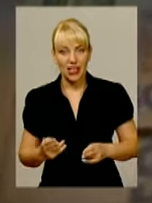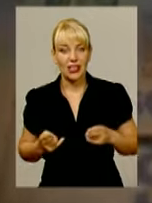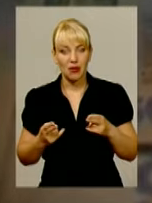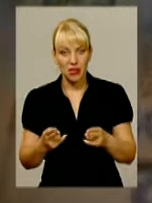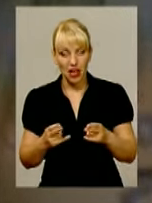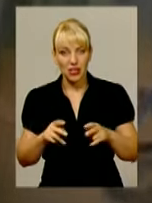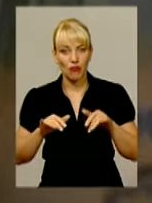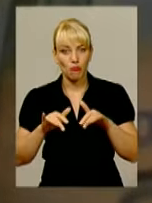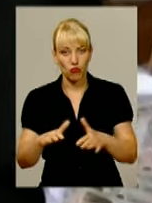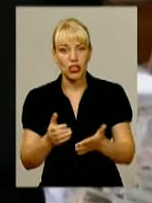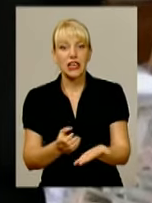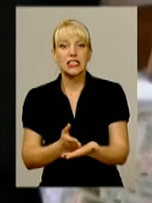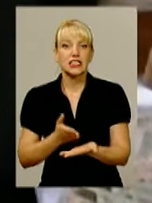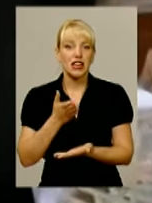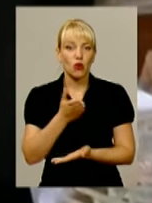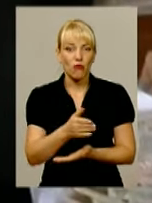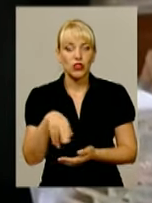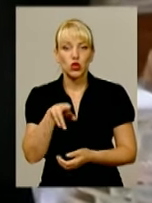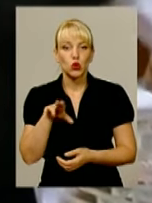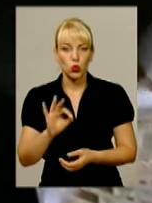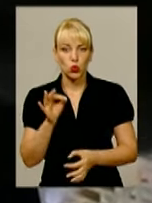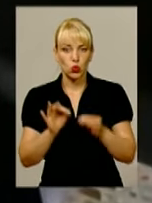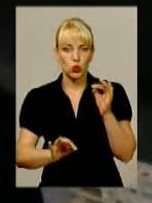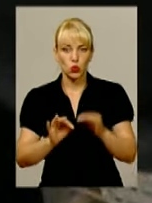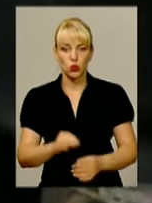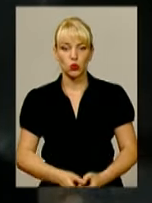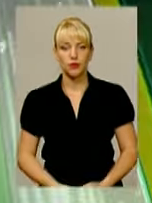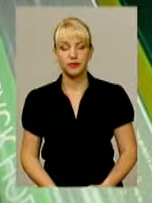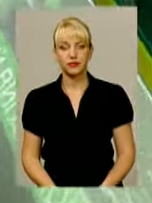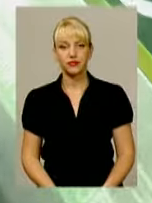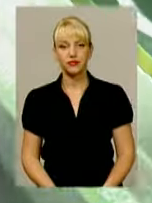скеровані до суду. Анна Михайловська, Юрій Чорний для інформаційного випуску.